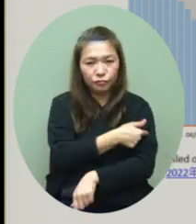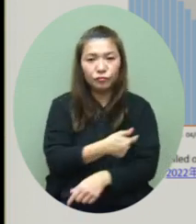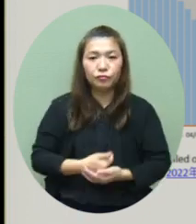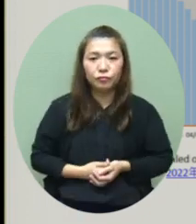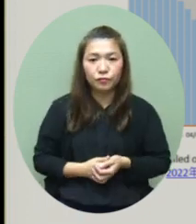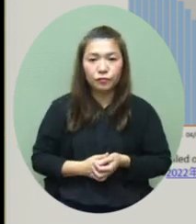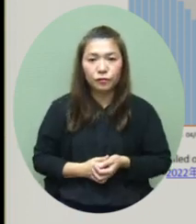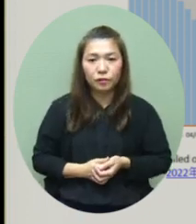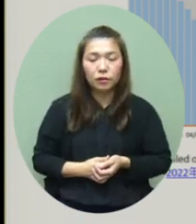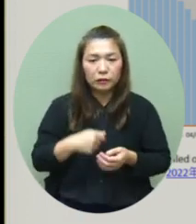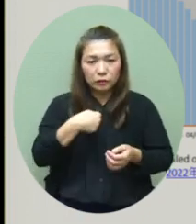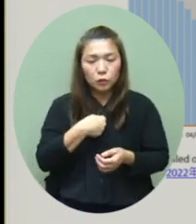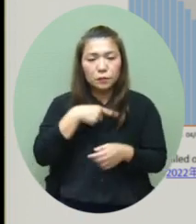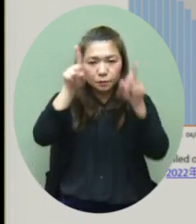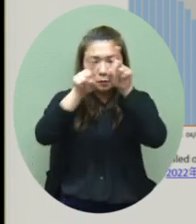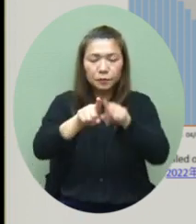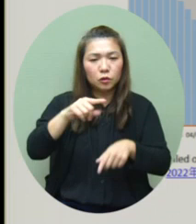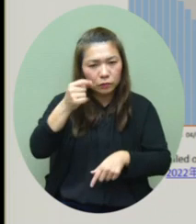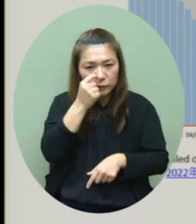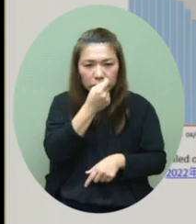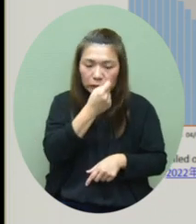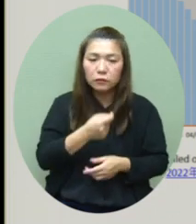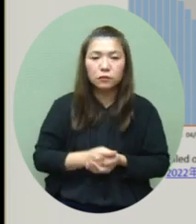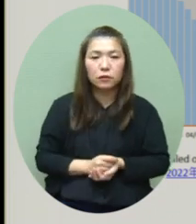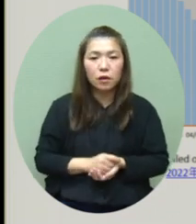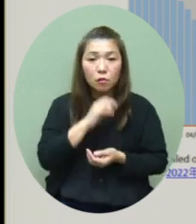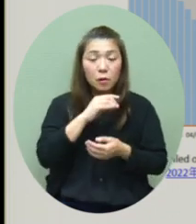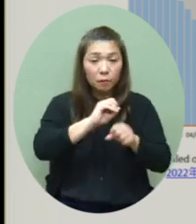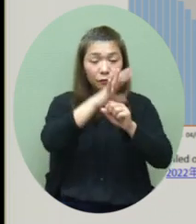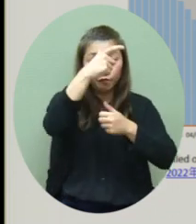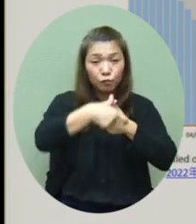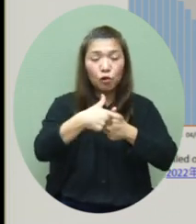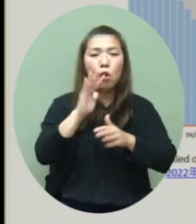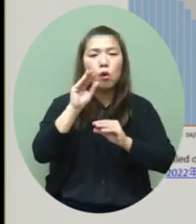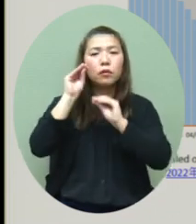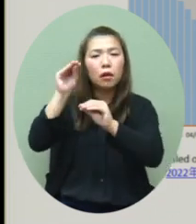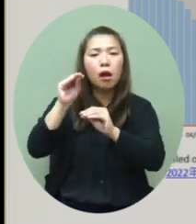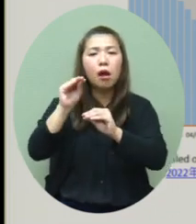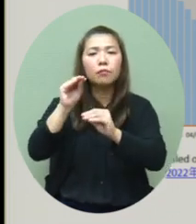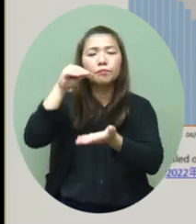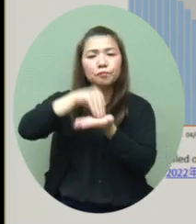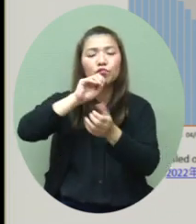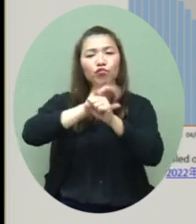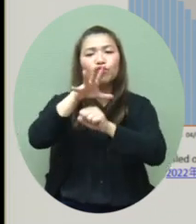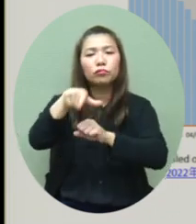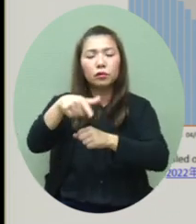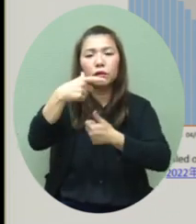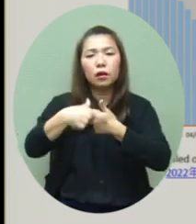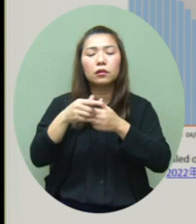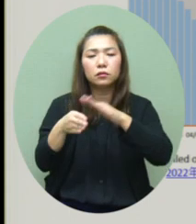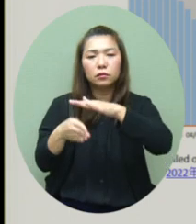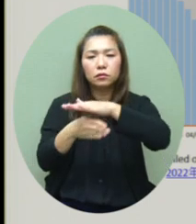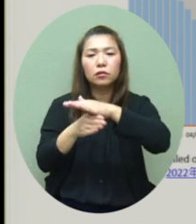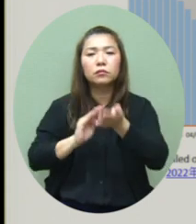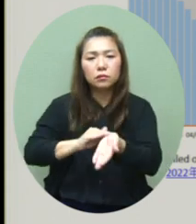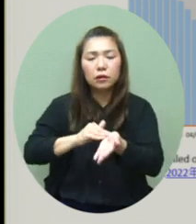亦都要定时做一个检测亦都确诊的病人可以预约我们的指定诊所去看医生医